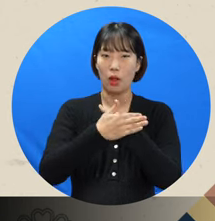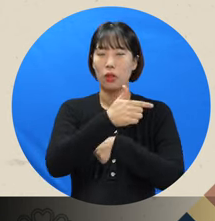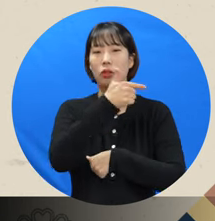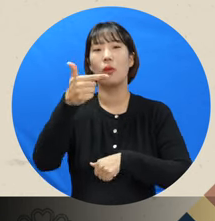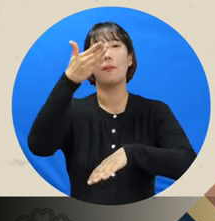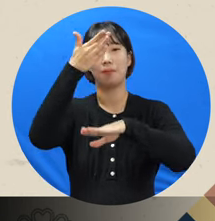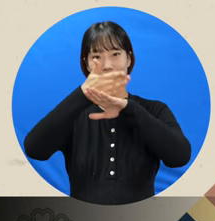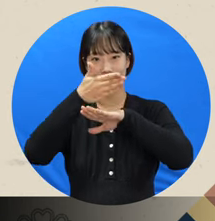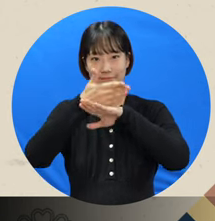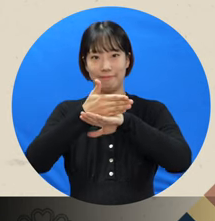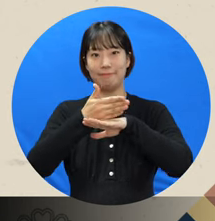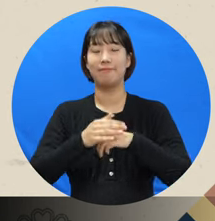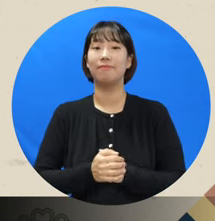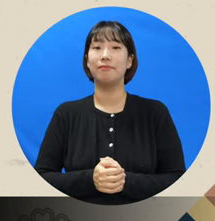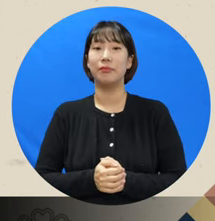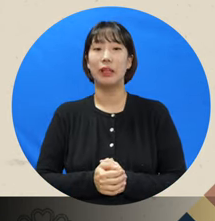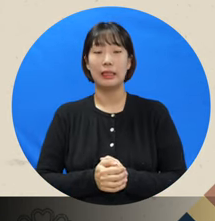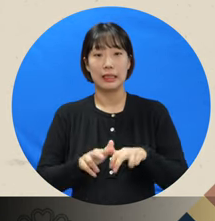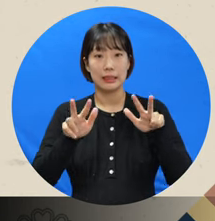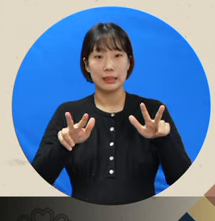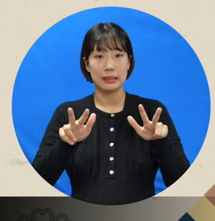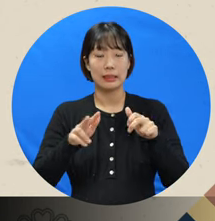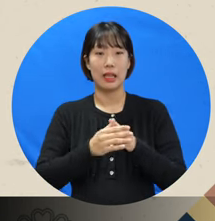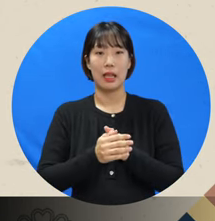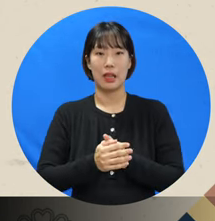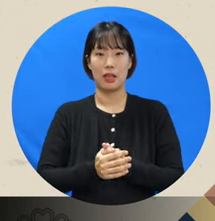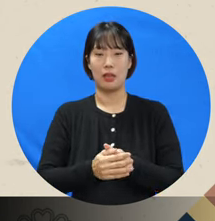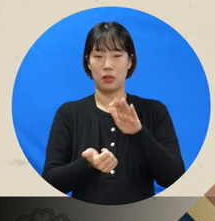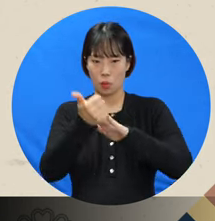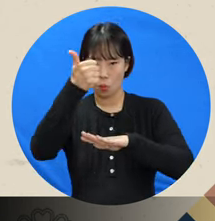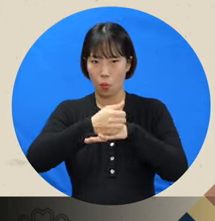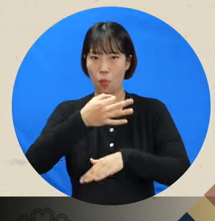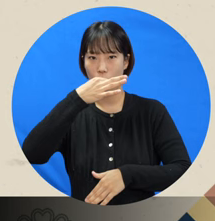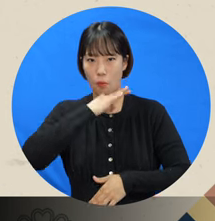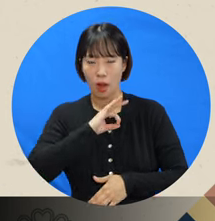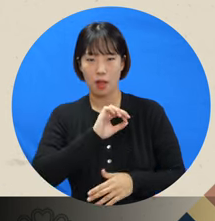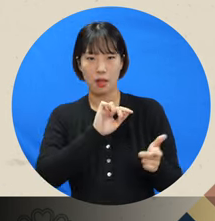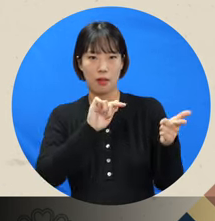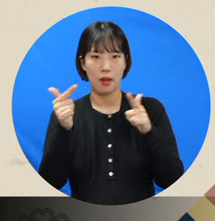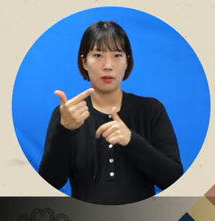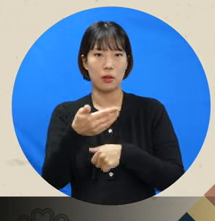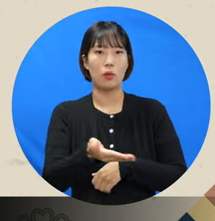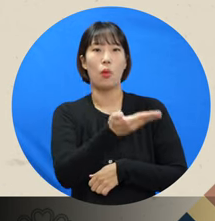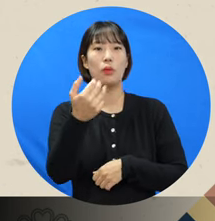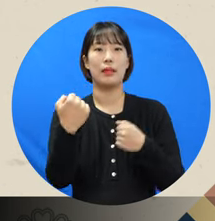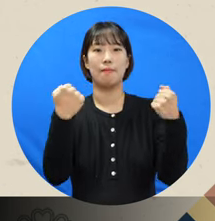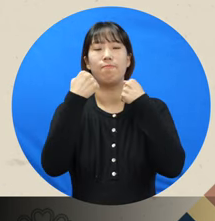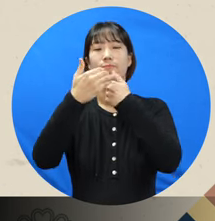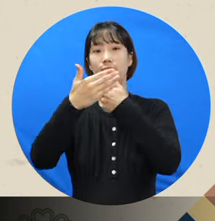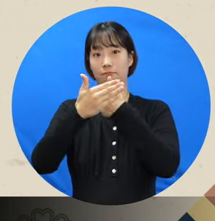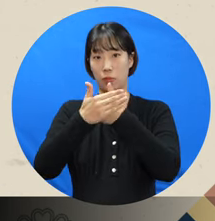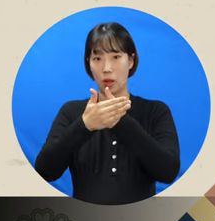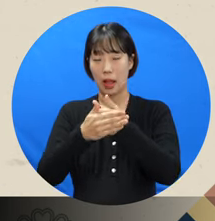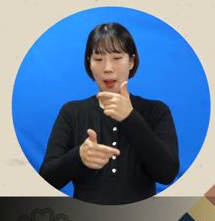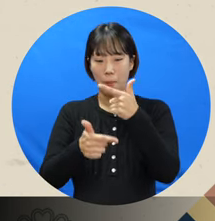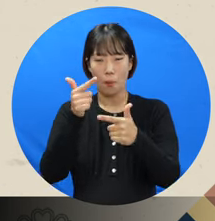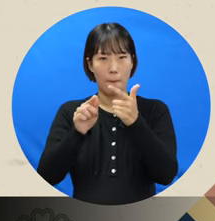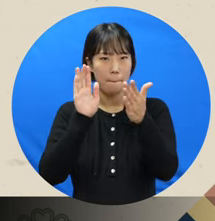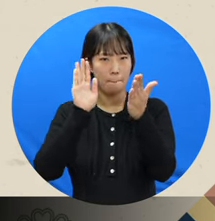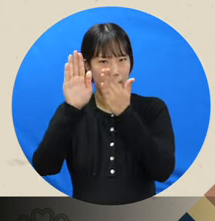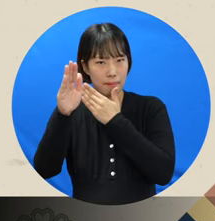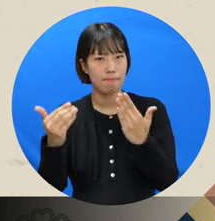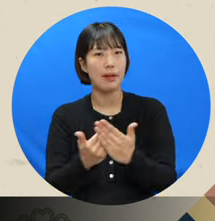감사를 드립니다. 이제는 뜻깊은 성과와 우리의 응집된 역량을 바탕으로 목포